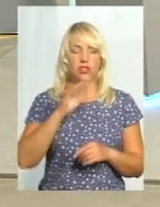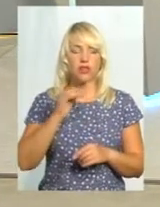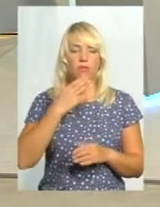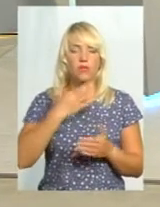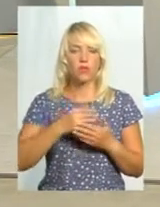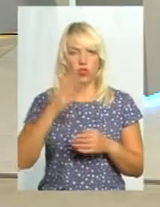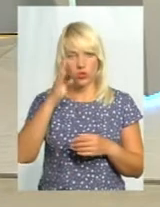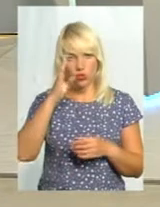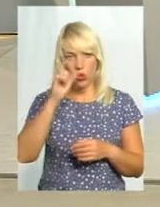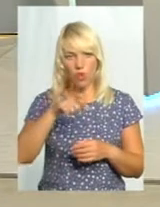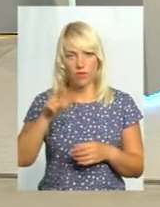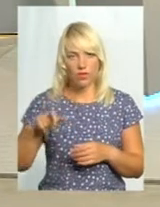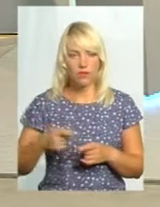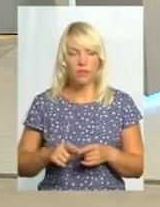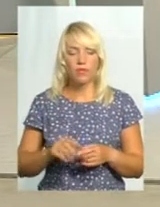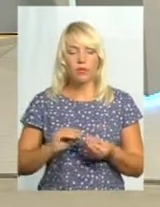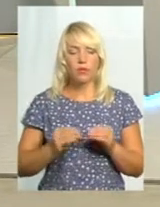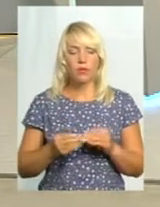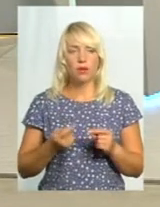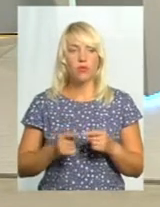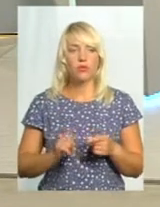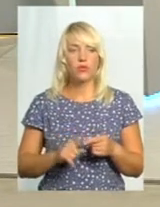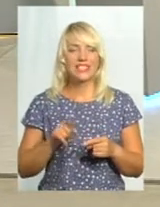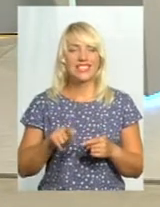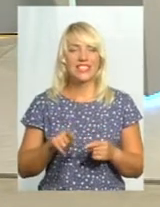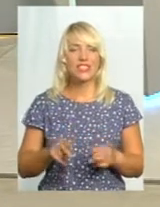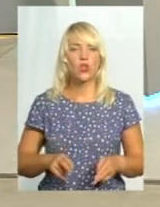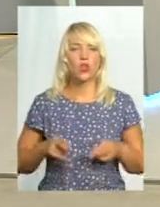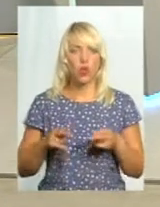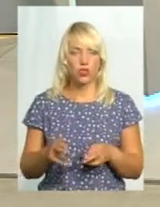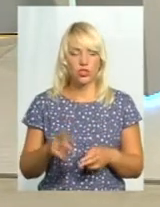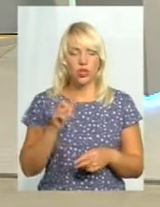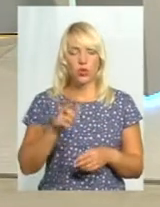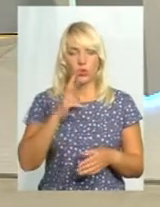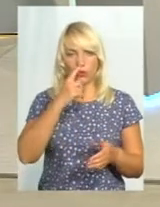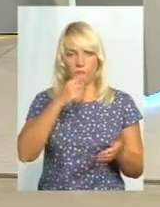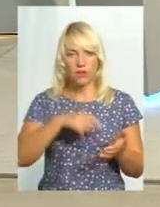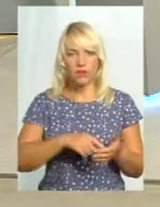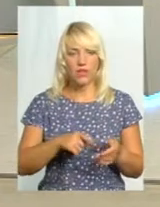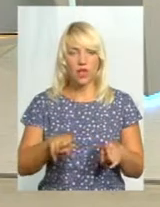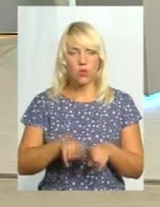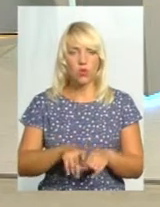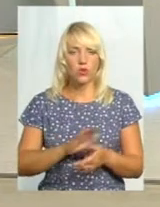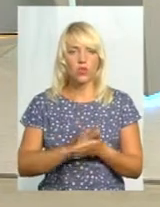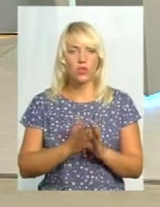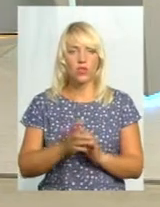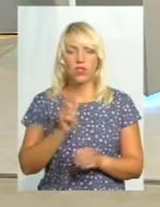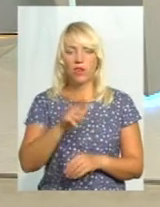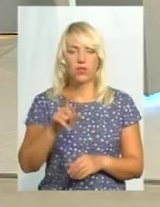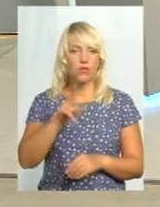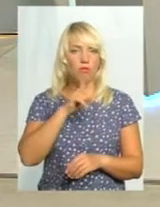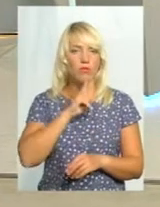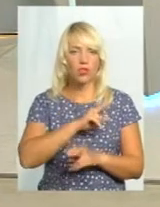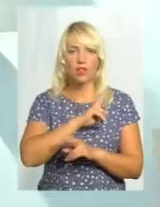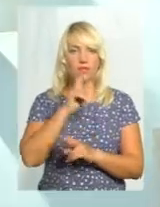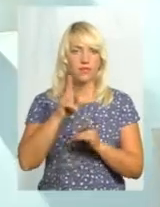Проблема в тому, що дійсно торгівля людьми – це латентний злочин. Ті люди, які потрапили вже в цю ситуацію, вони більшою мірою мовчать, вони нікому про це не